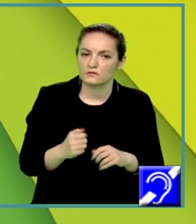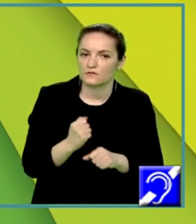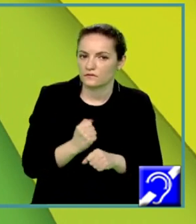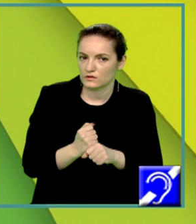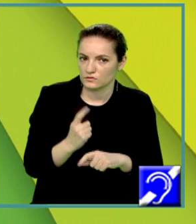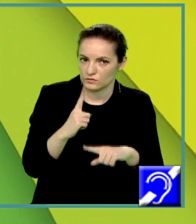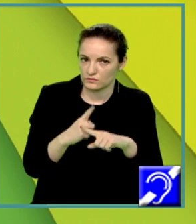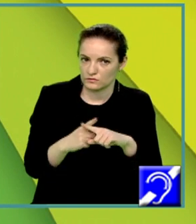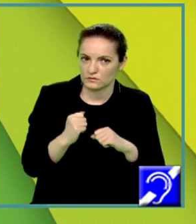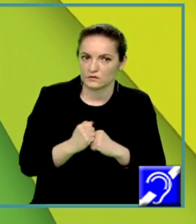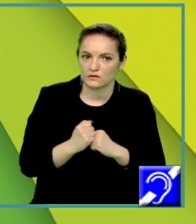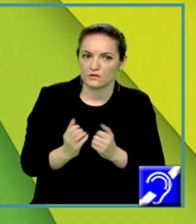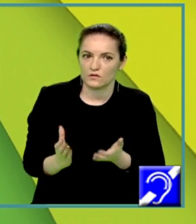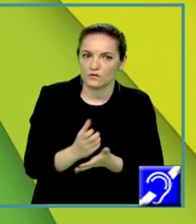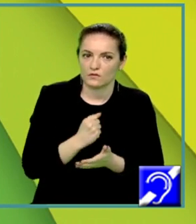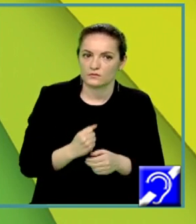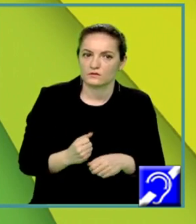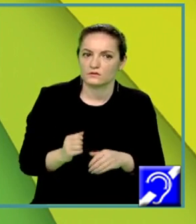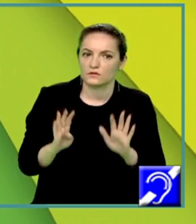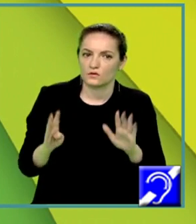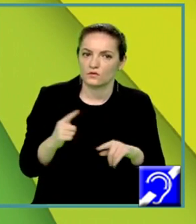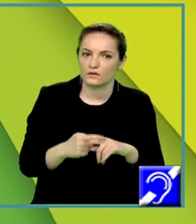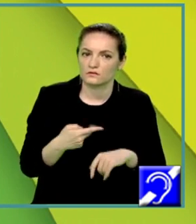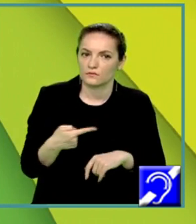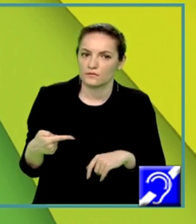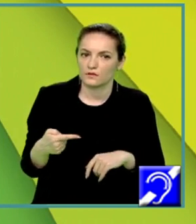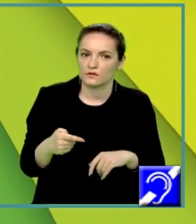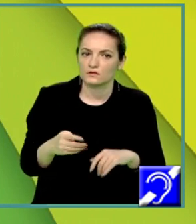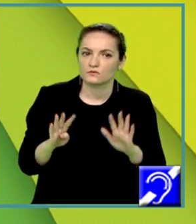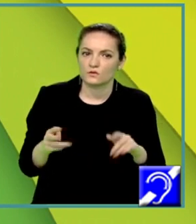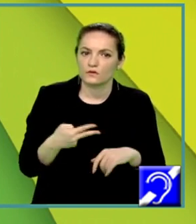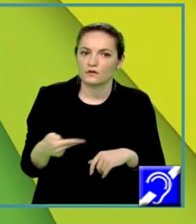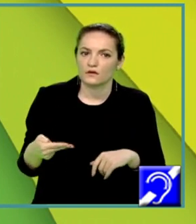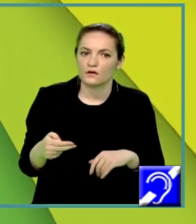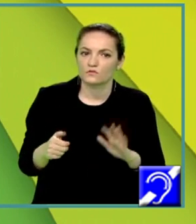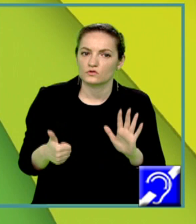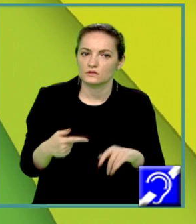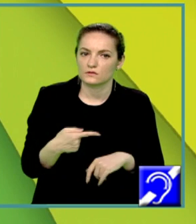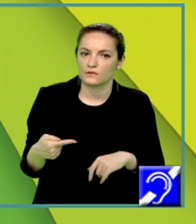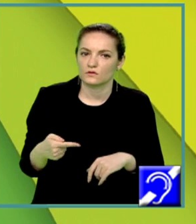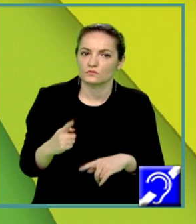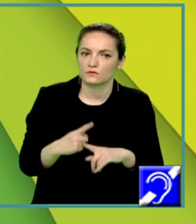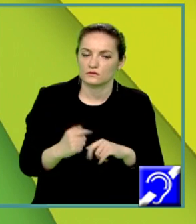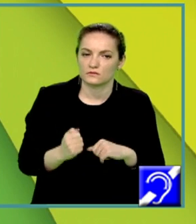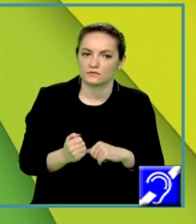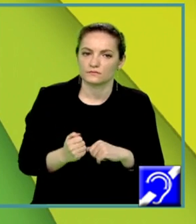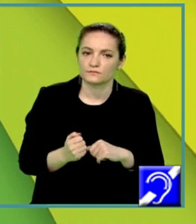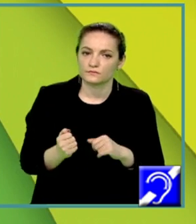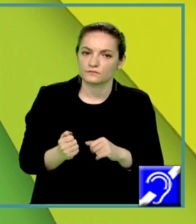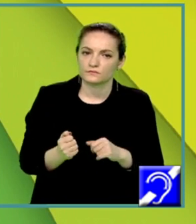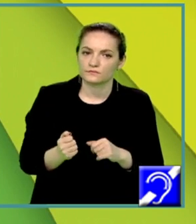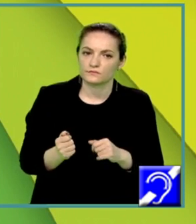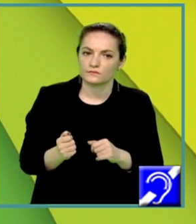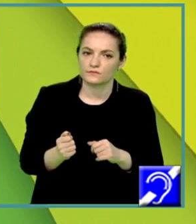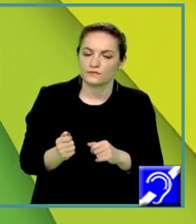paranteza și obținem 9x minus 9 este egal cu 6 minus x. Se trec termenii care